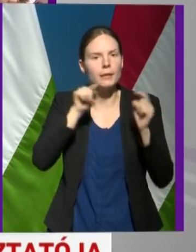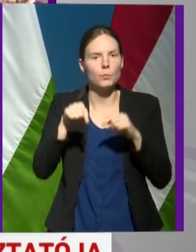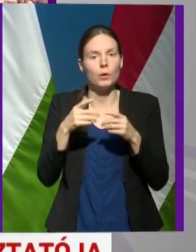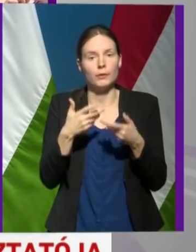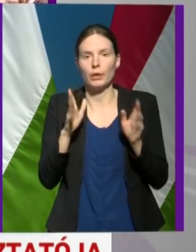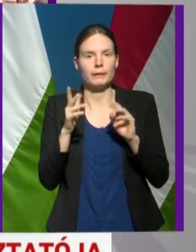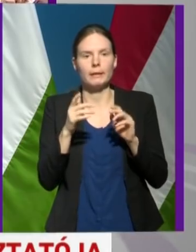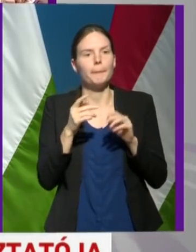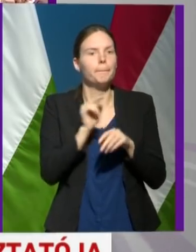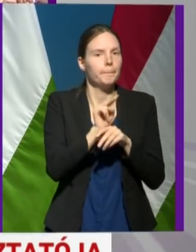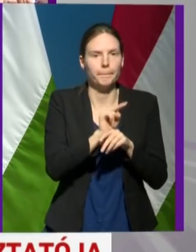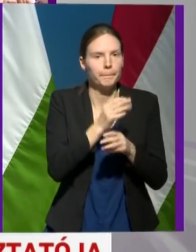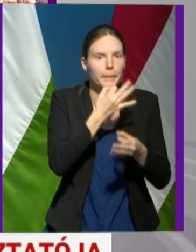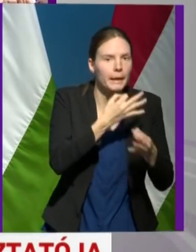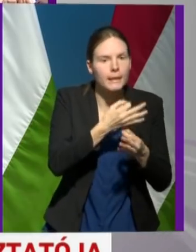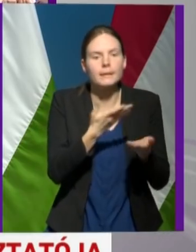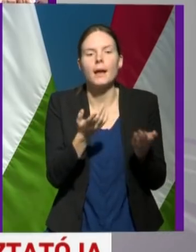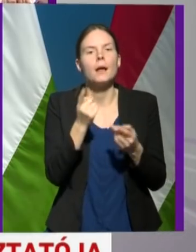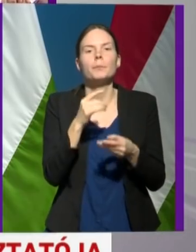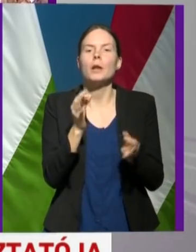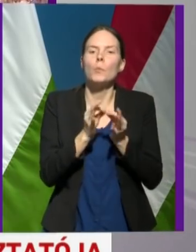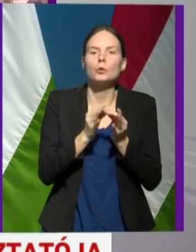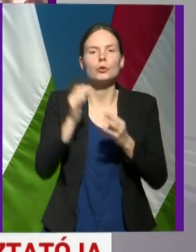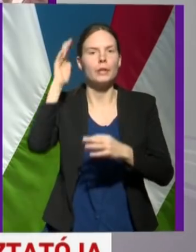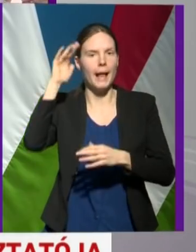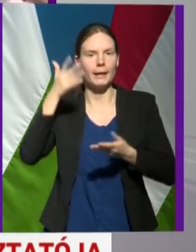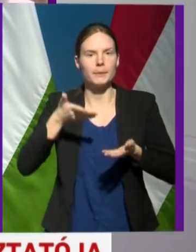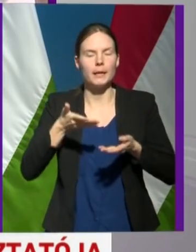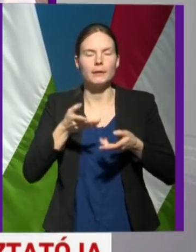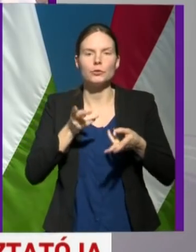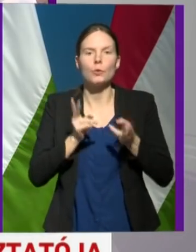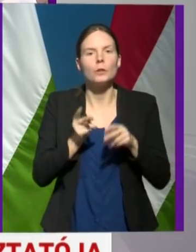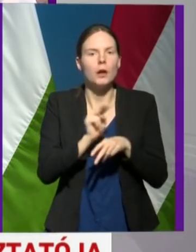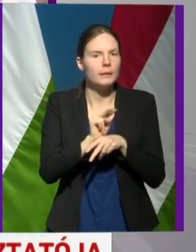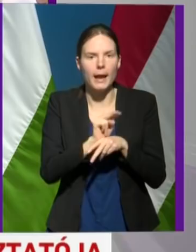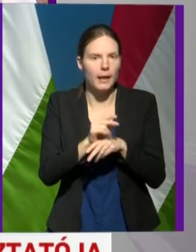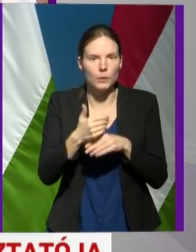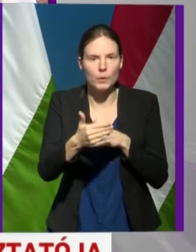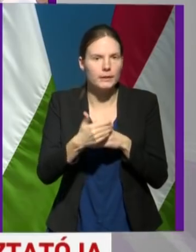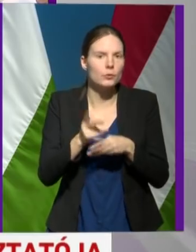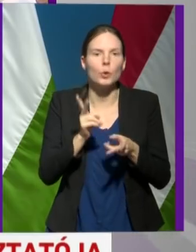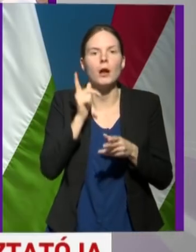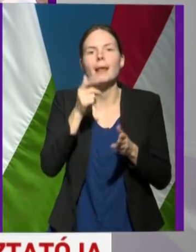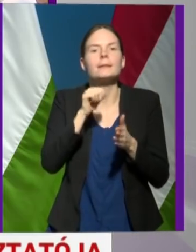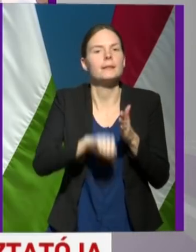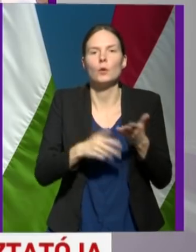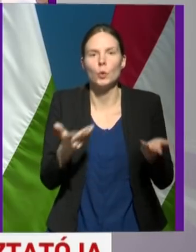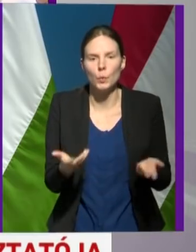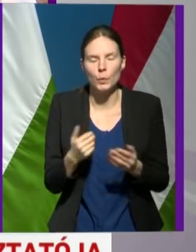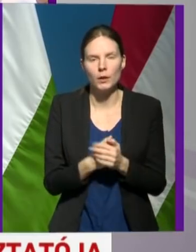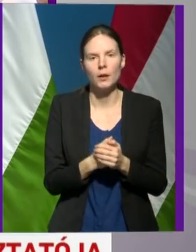megállította volna őket, hogy mi a konkrét elképzelés arra, hogy ezt az ellenőrzést hogyan fogják szigorítani, illetve